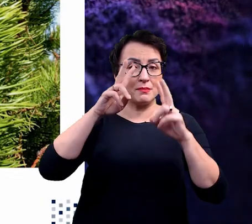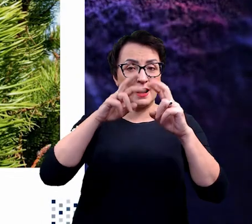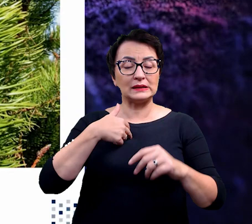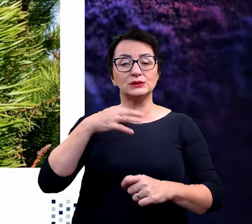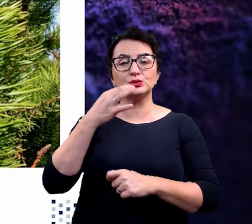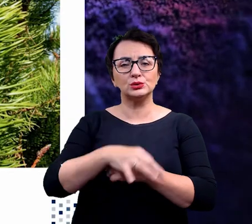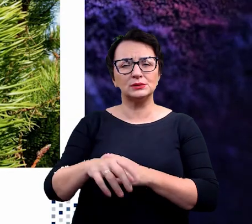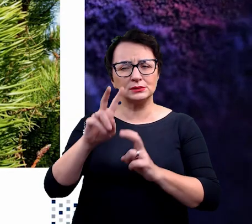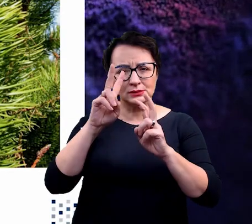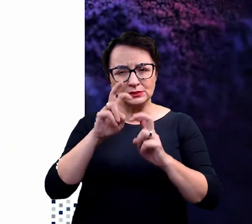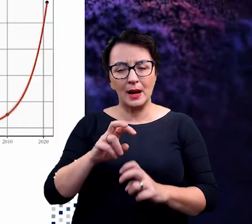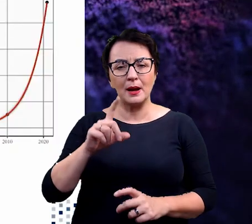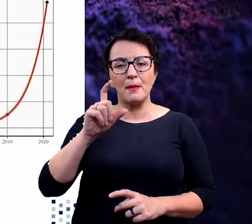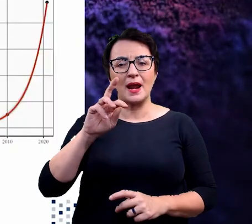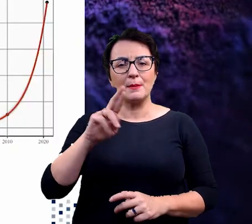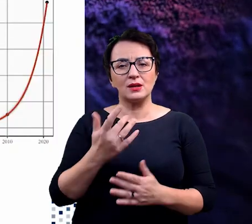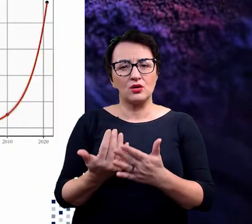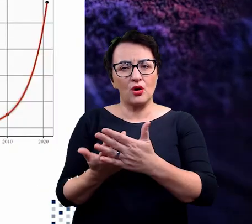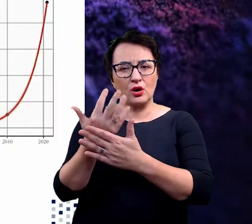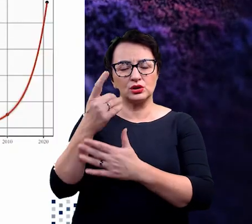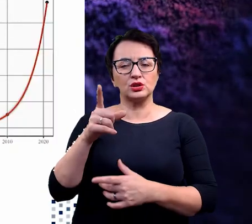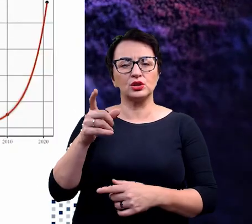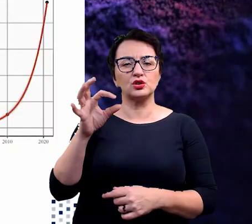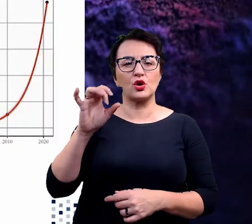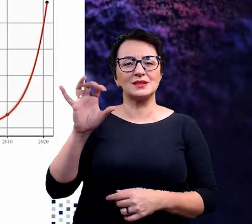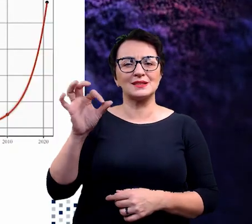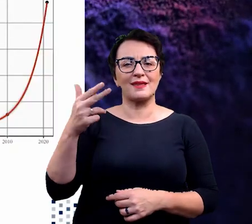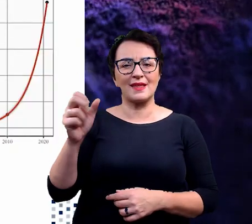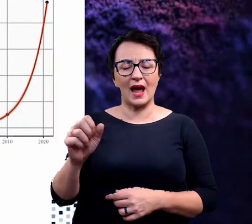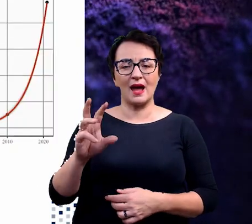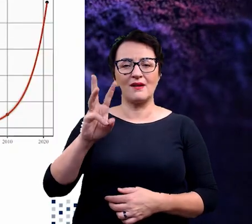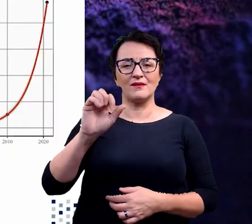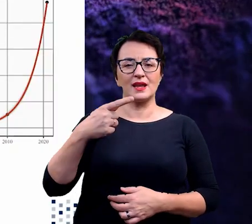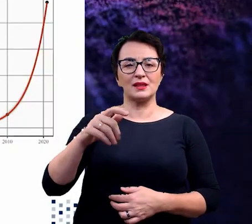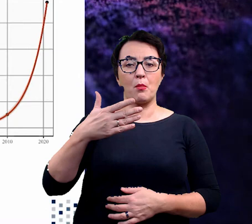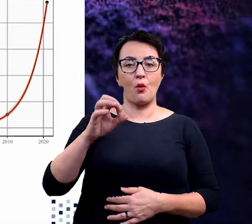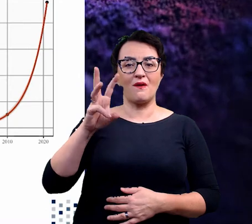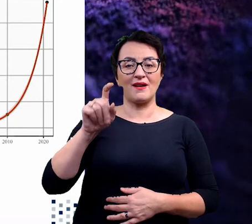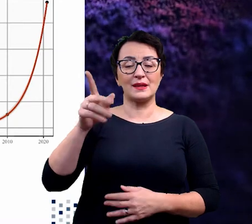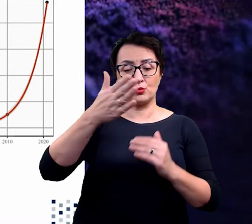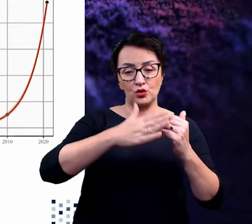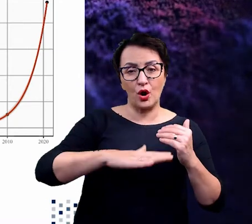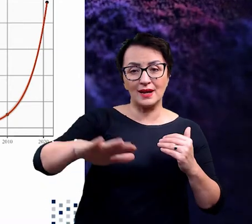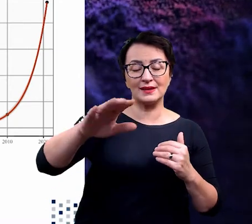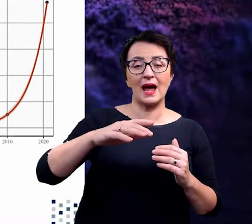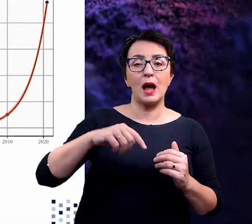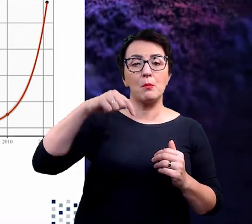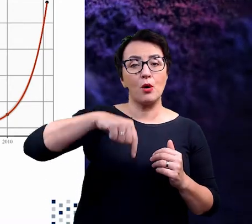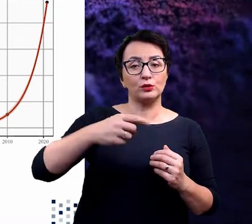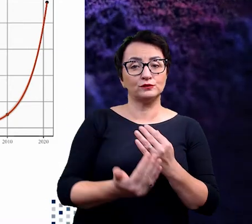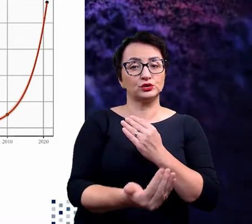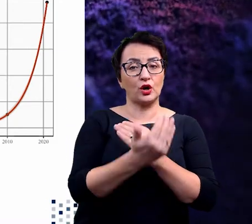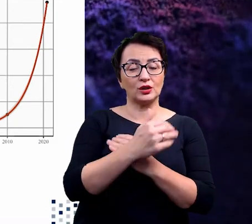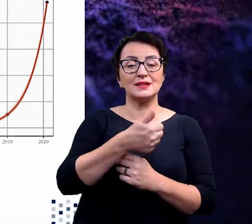wzrostu populacji sosny wydmowej w jednej z bardzo malowniczych dolin w południowo-wschodniej Islandii, tuż pod